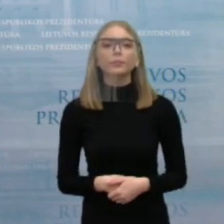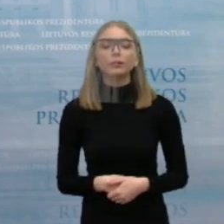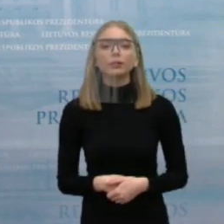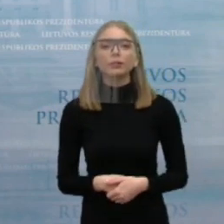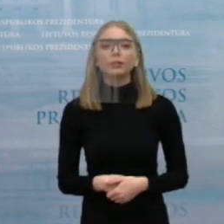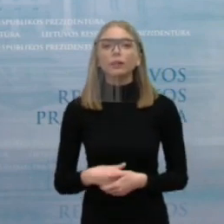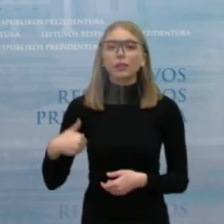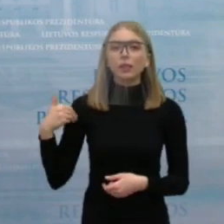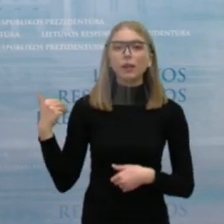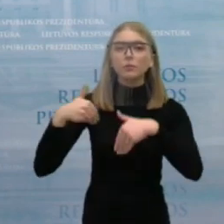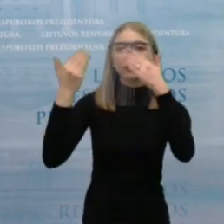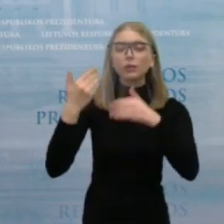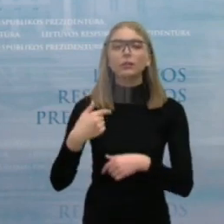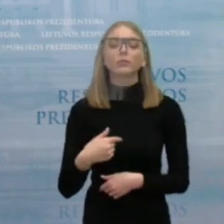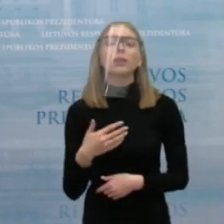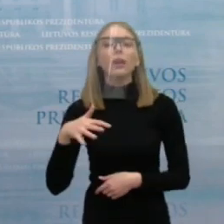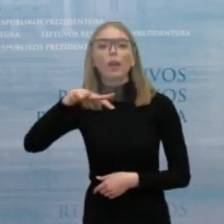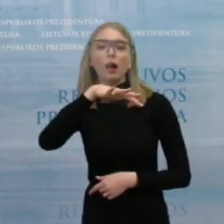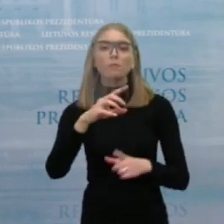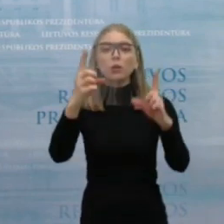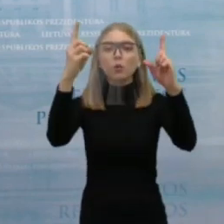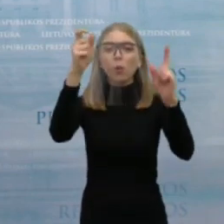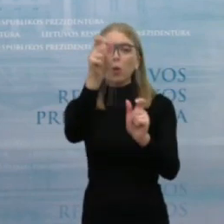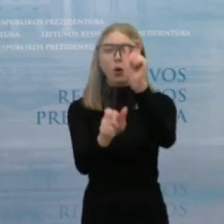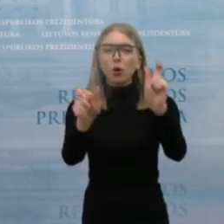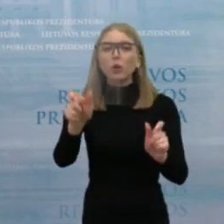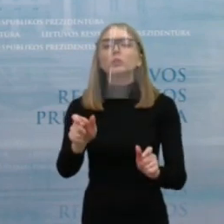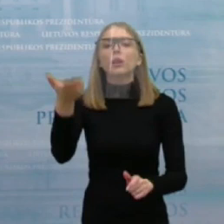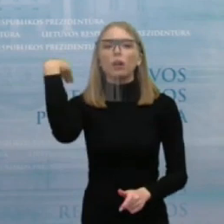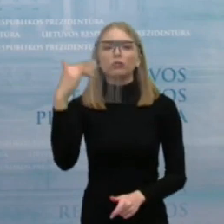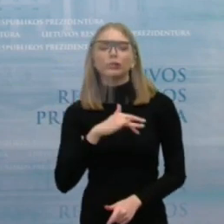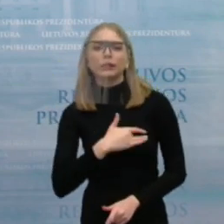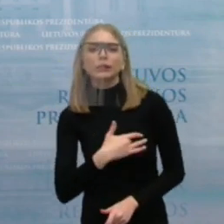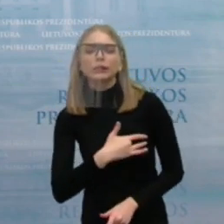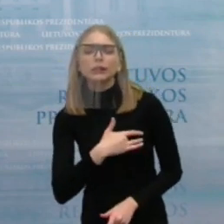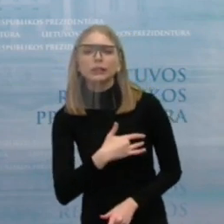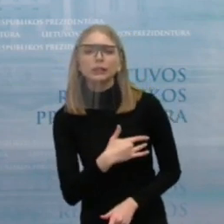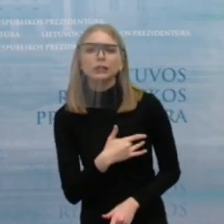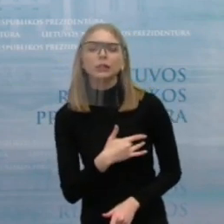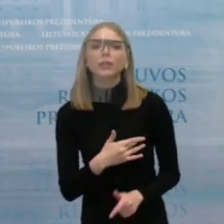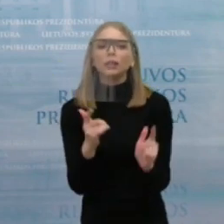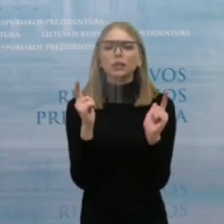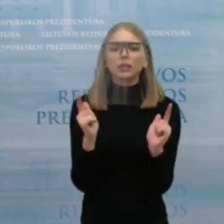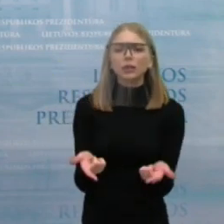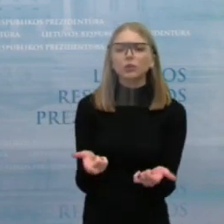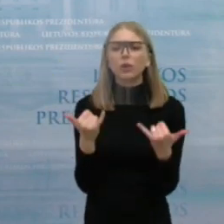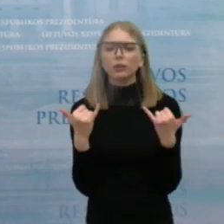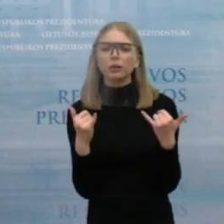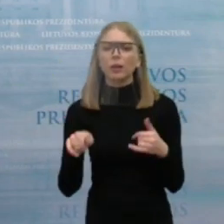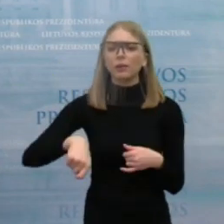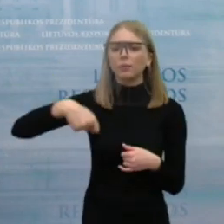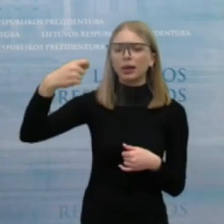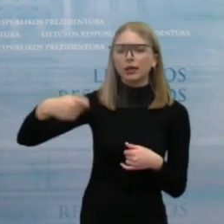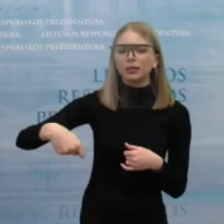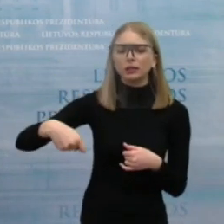Labą dieną. Aplinkos atgininkai bent jo anksčiau buvo išveiškios įsirūpinimą, kad Seimau ištrunka pimpi irgi pakės prezidento